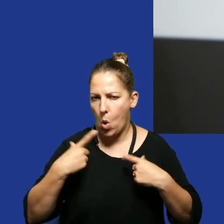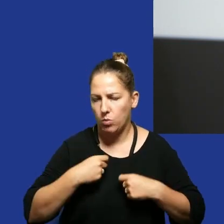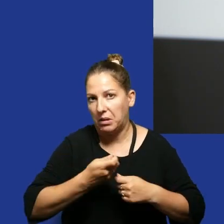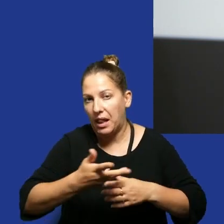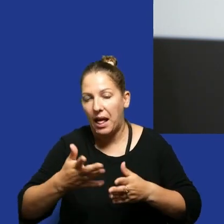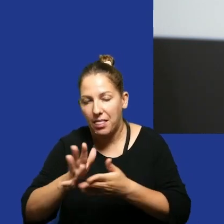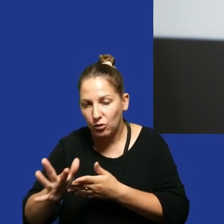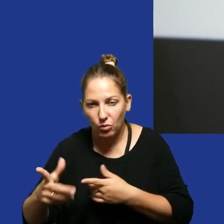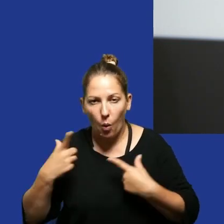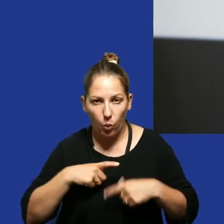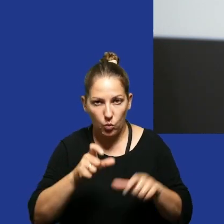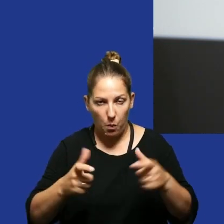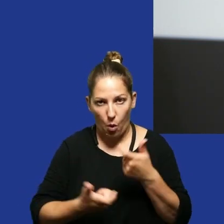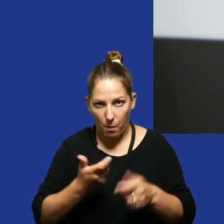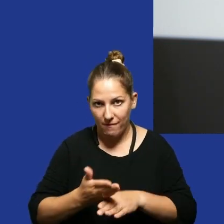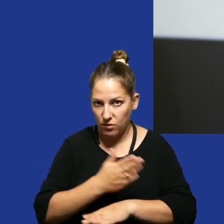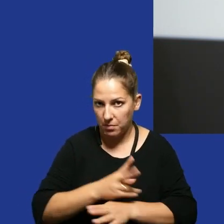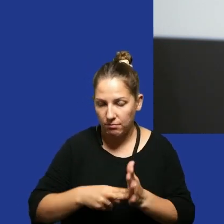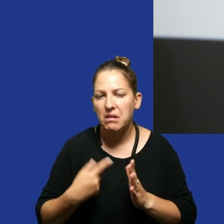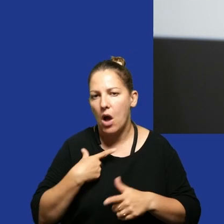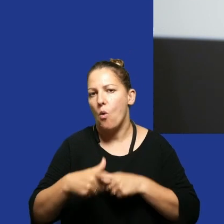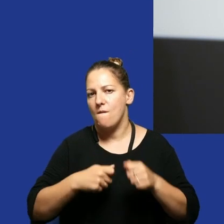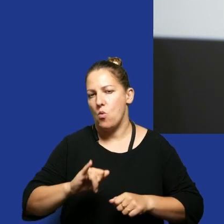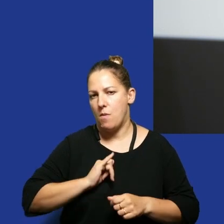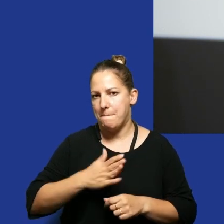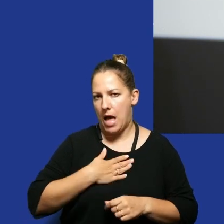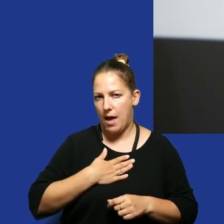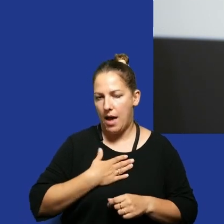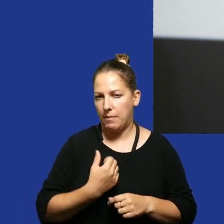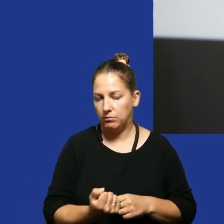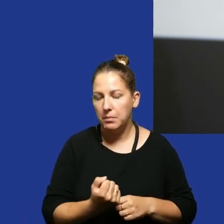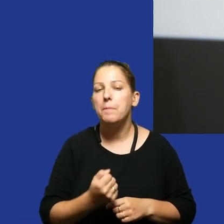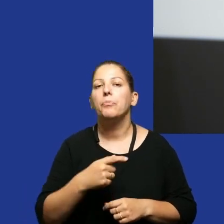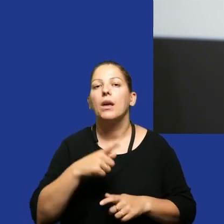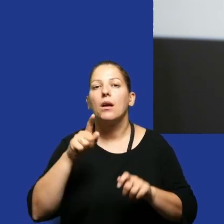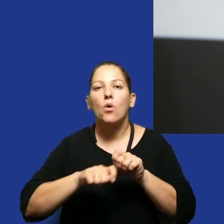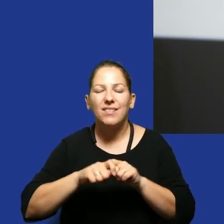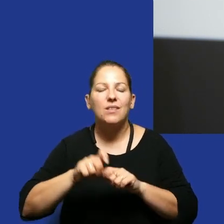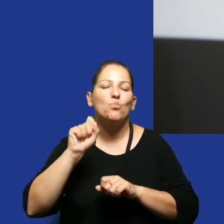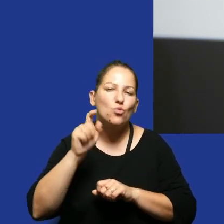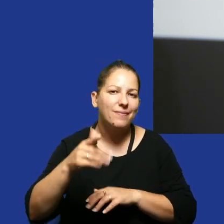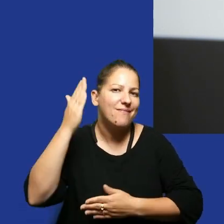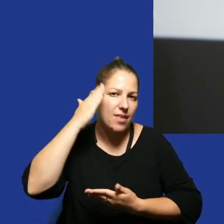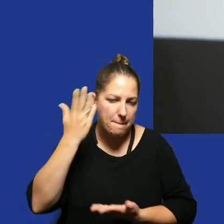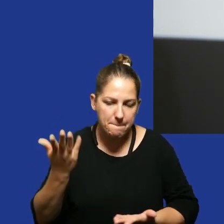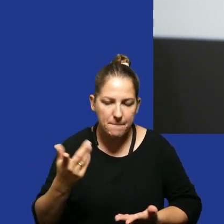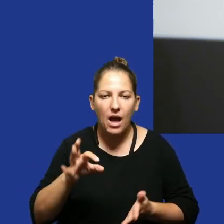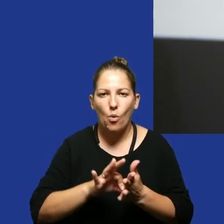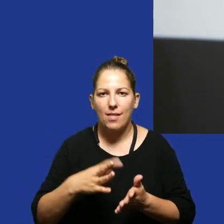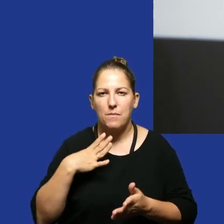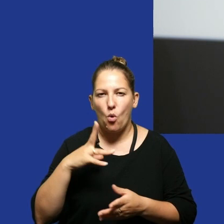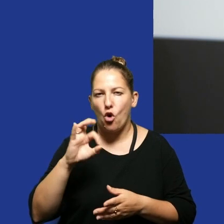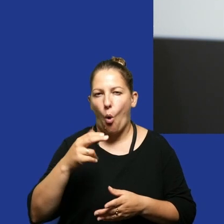naprawdę więc ja akurat miałem takie rozwiązanie i wiem że te kontrole się zdarzają bo też mieliśmy akurat w